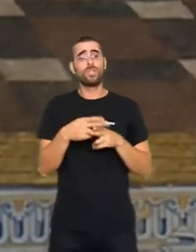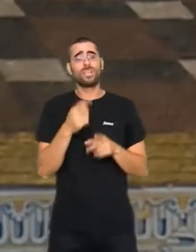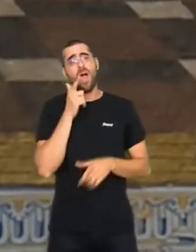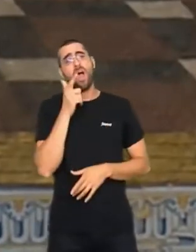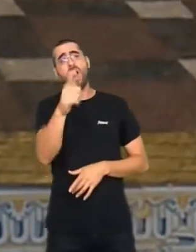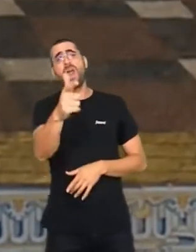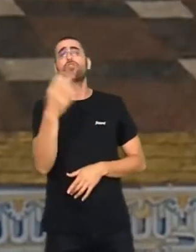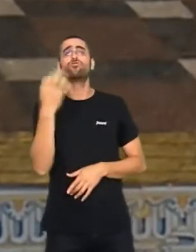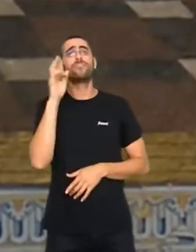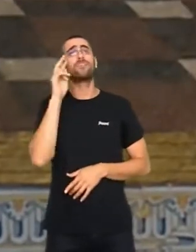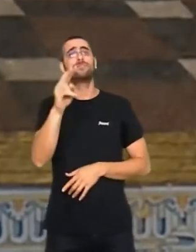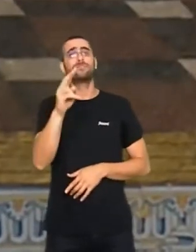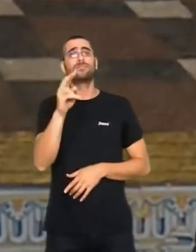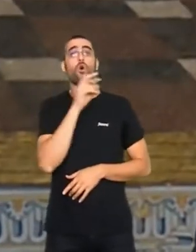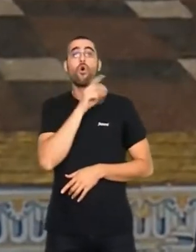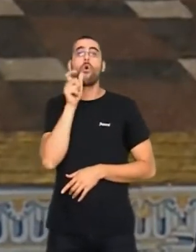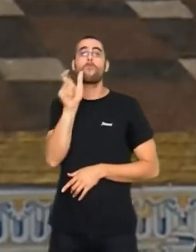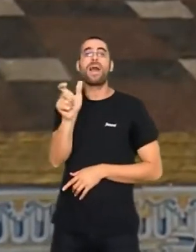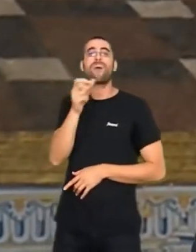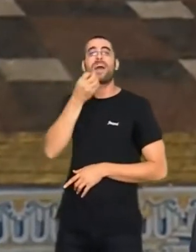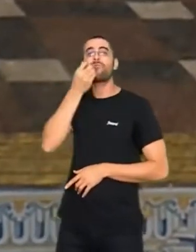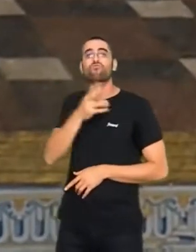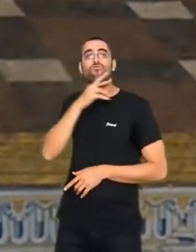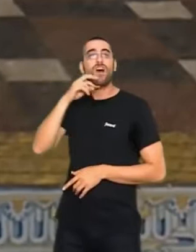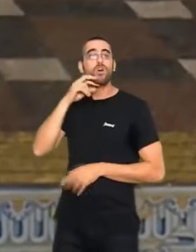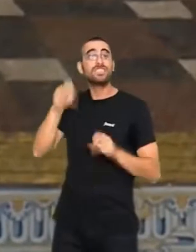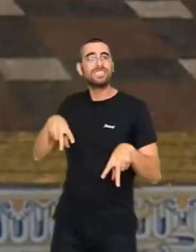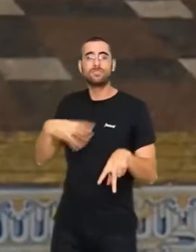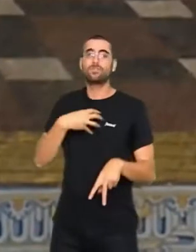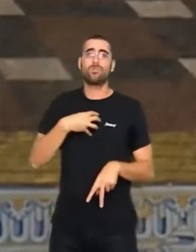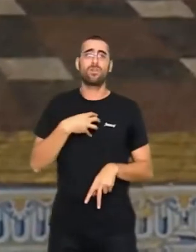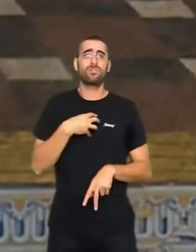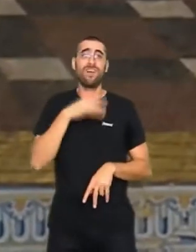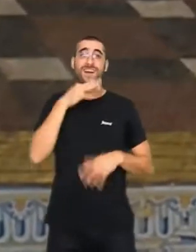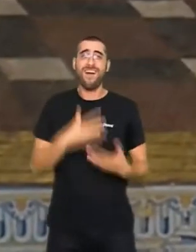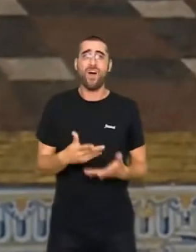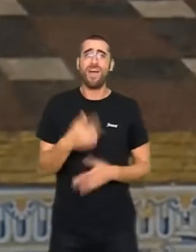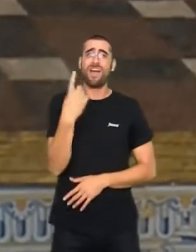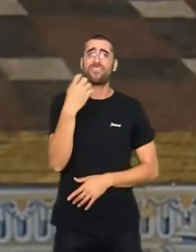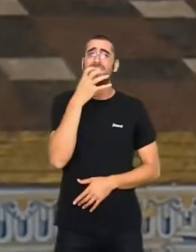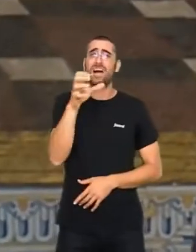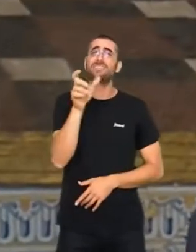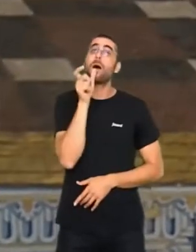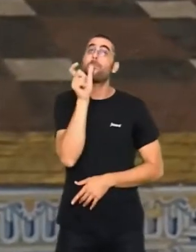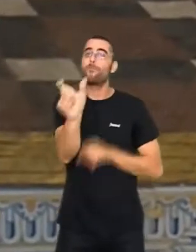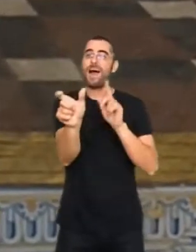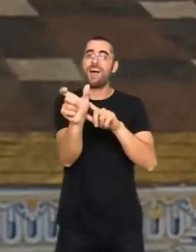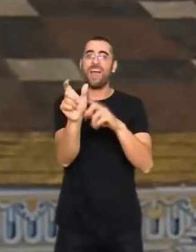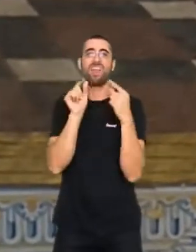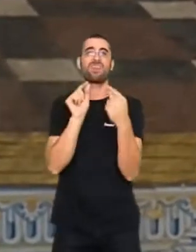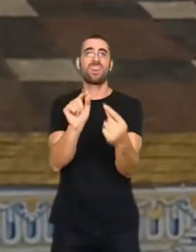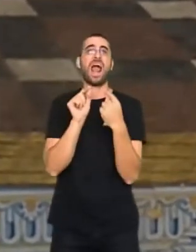política sense el valor de la paraula. En l'actual moment de descrèdit, cal reivindicar la paraula, cal